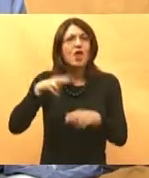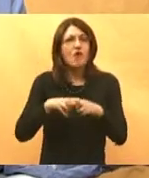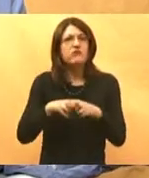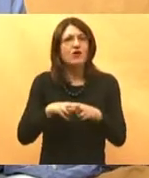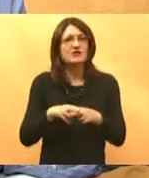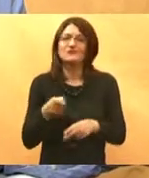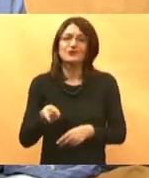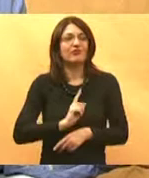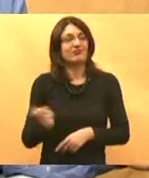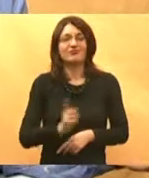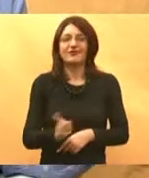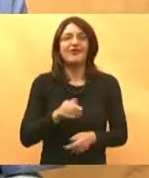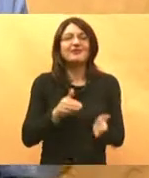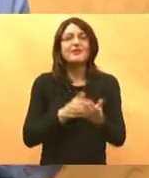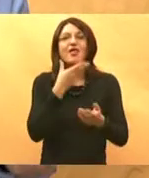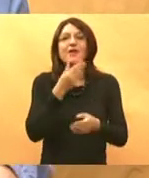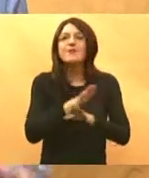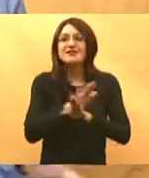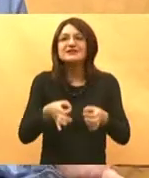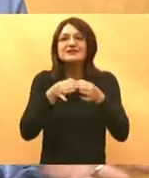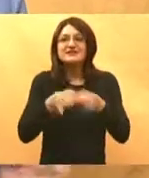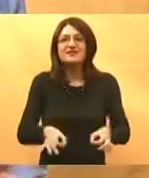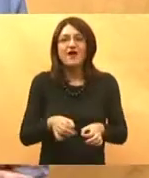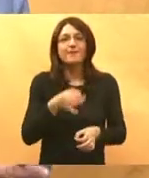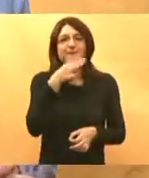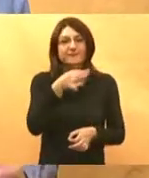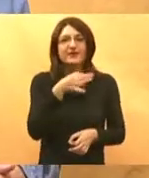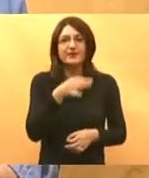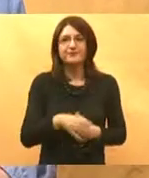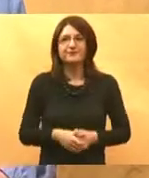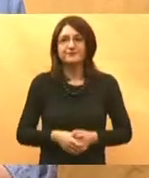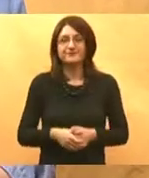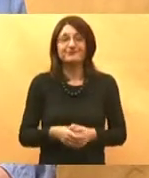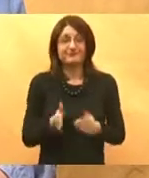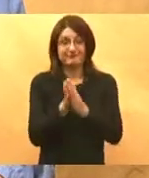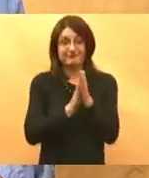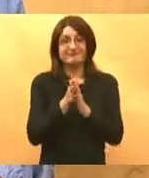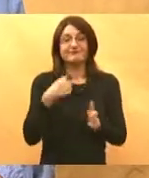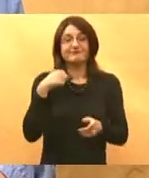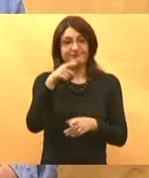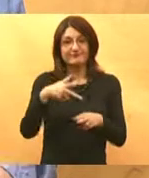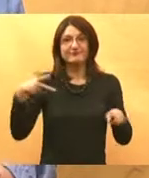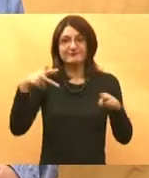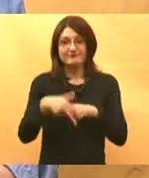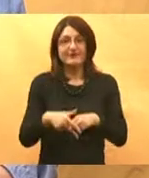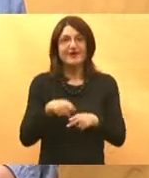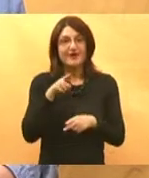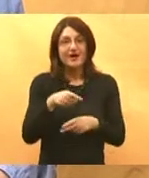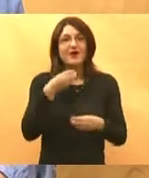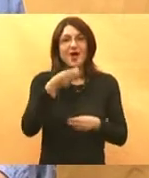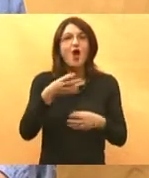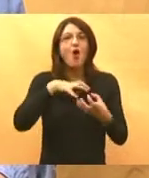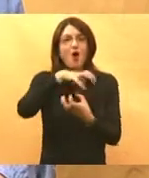To zaista nema smisla. Ali Sonja, ja bi vas ako mogu prekinuo nešto na početku što ste rekli. Obiteljski lječnik